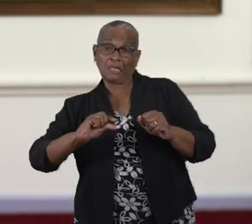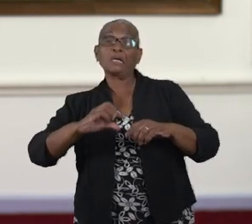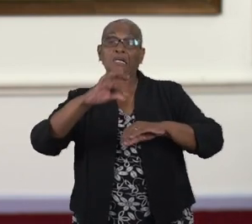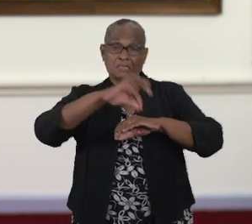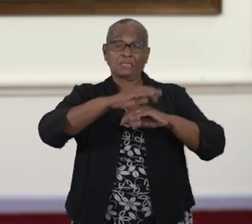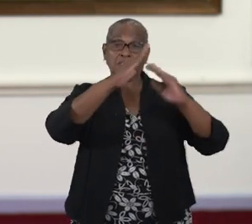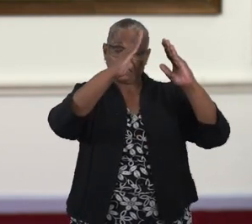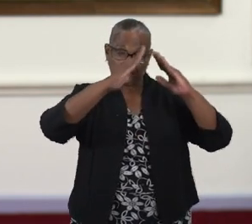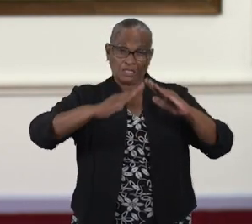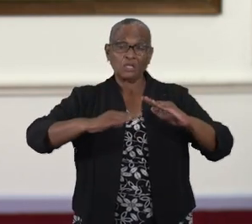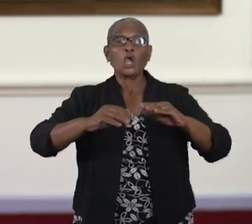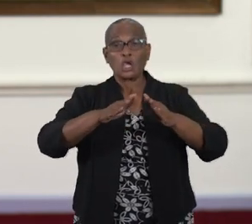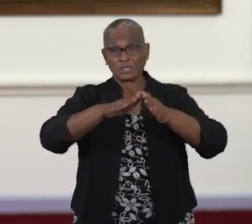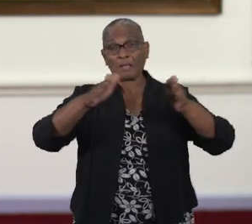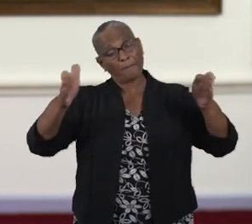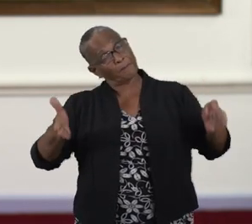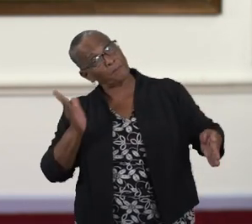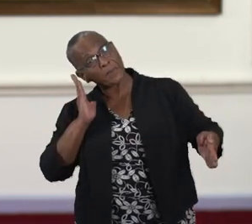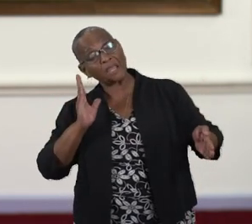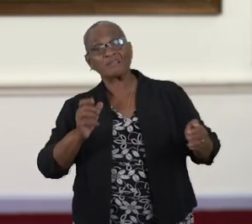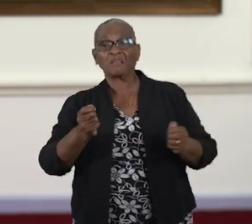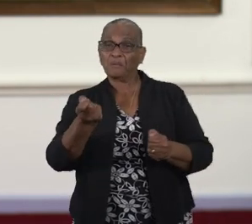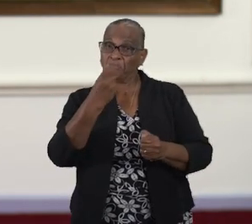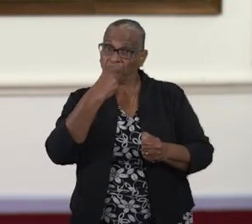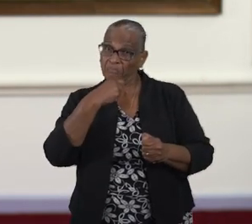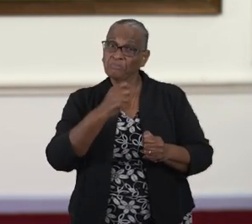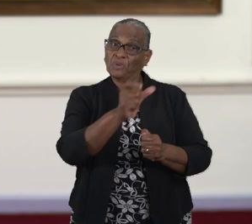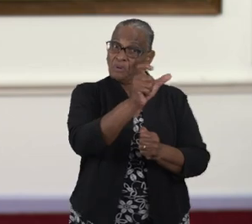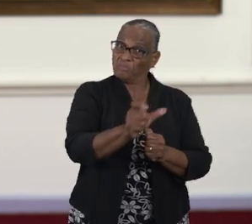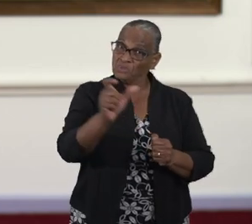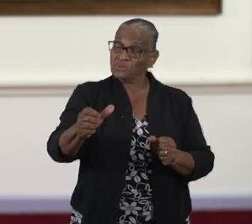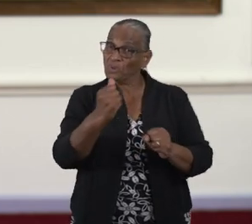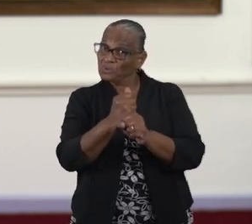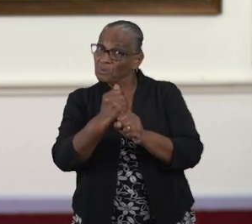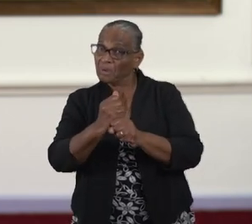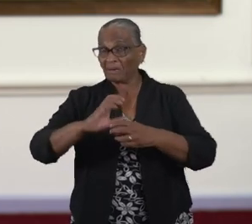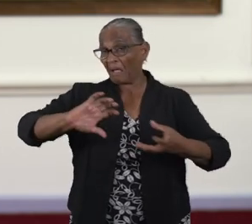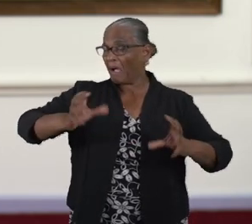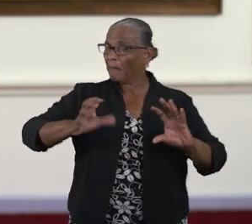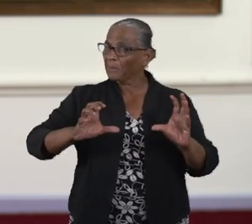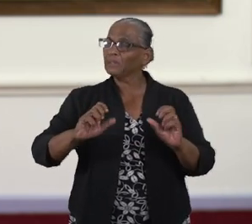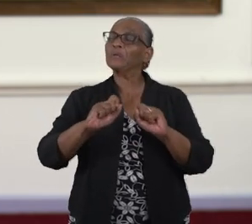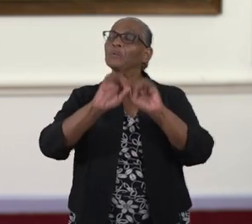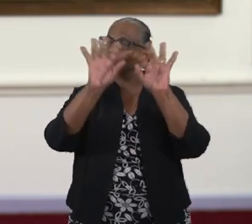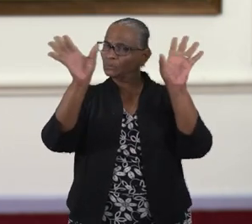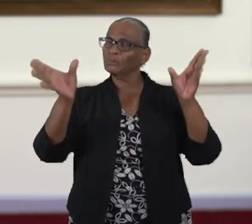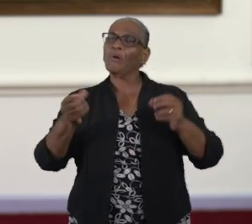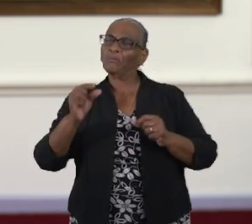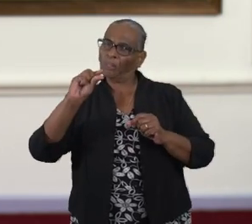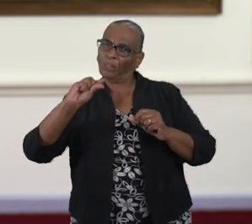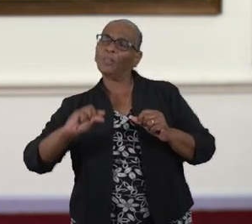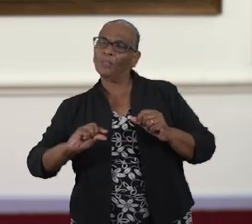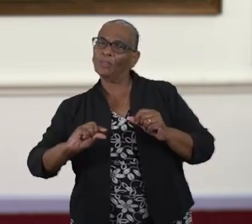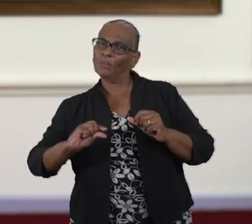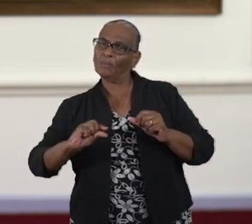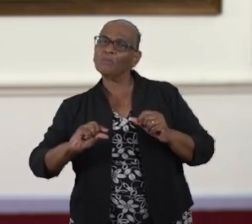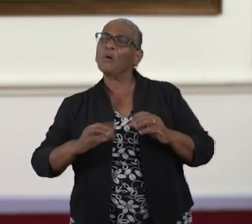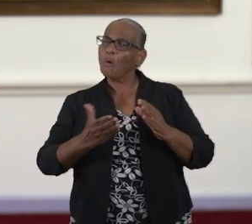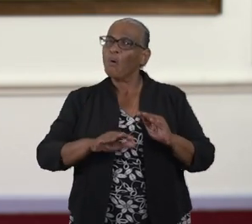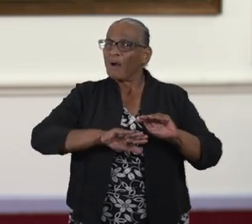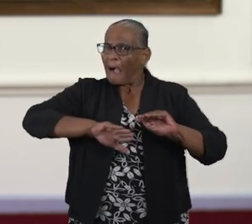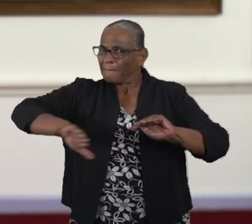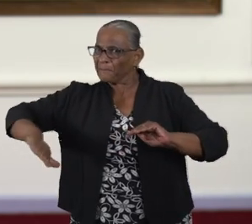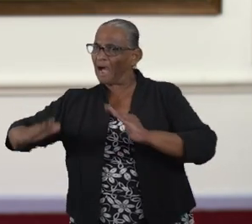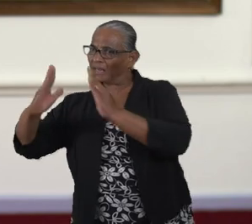ziekenhuisbedden, personeel, medicamenten en apparatuur werd duidelijker. Ook het aantal